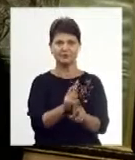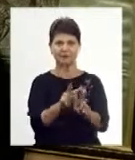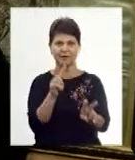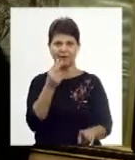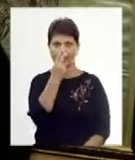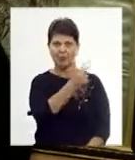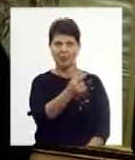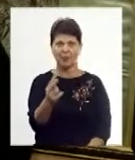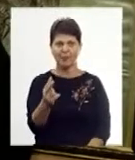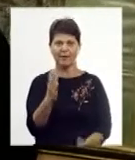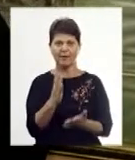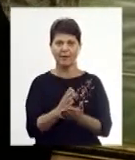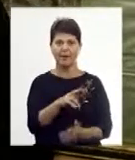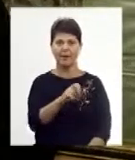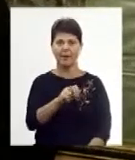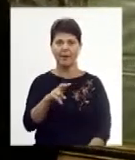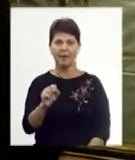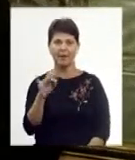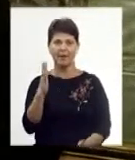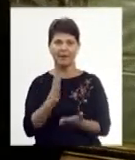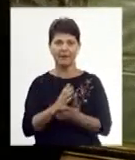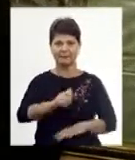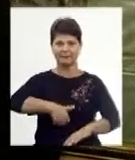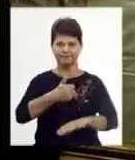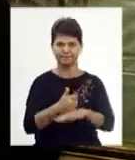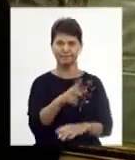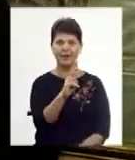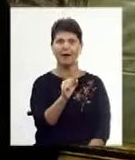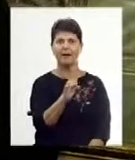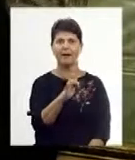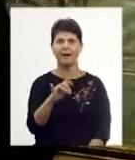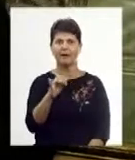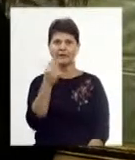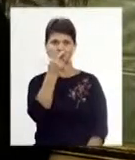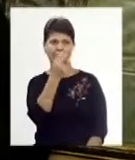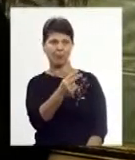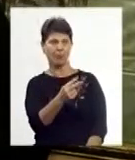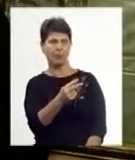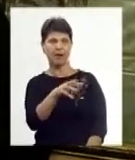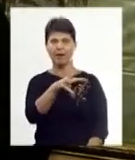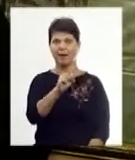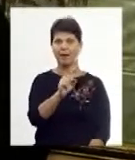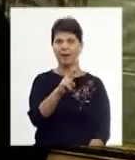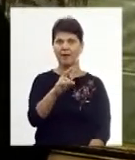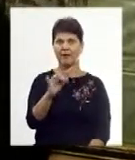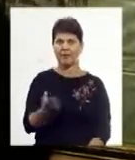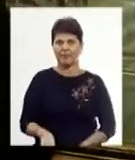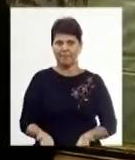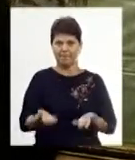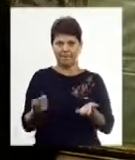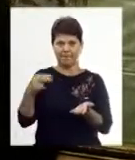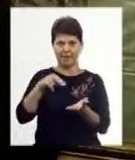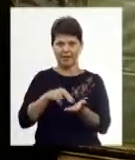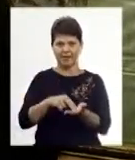вони побачили, що йде Папомобіль і там сидить кардинал. І ось коли кардинал здалеку побачив митрополита Макарія, то він піднявся,